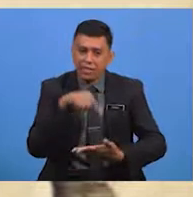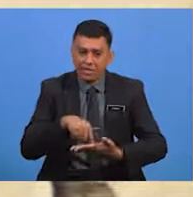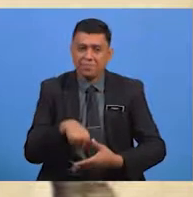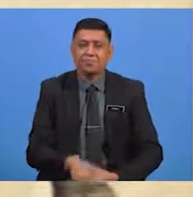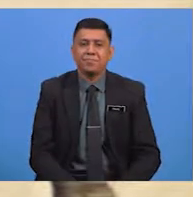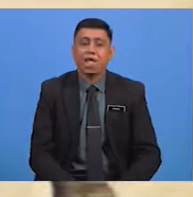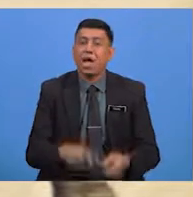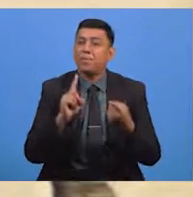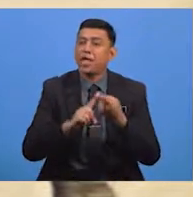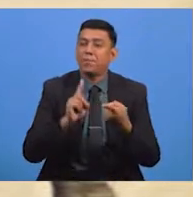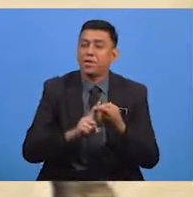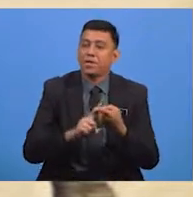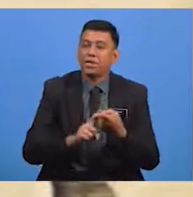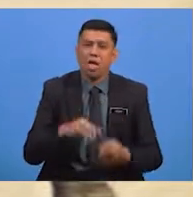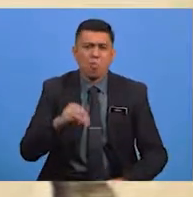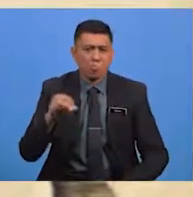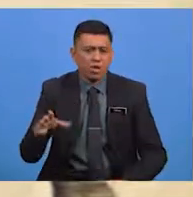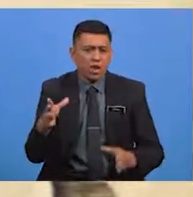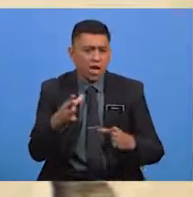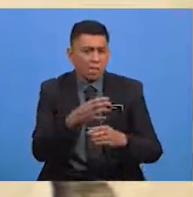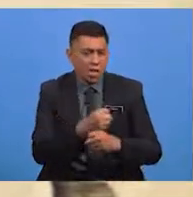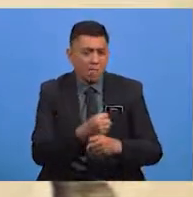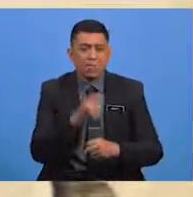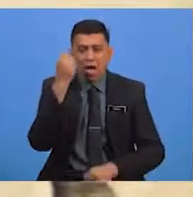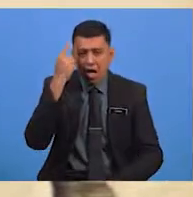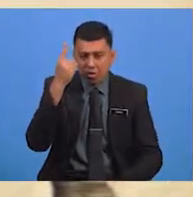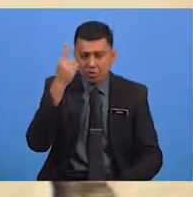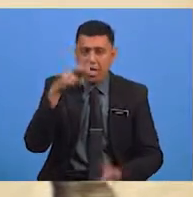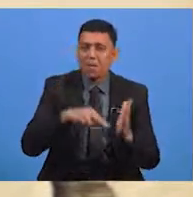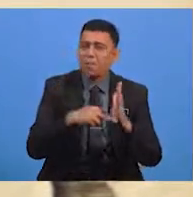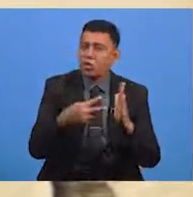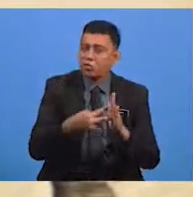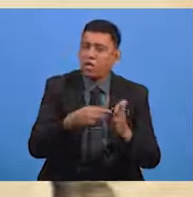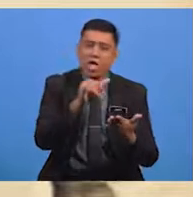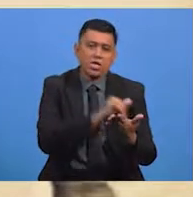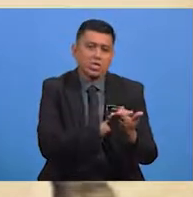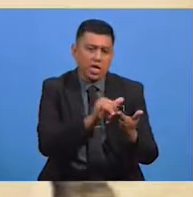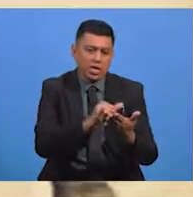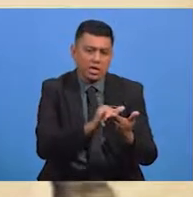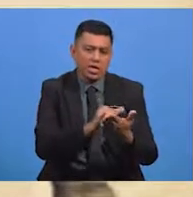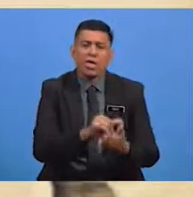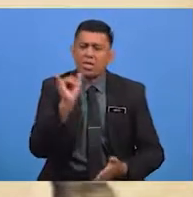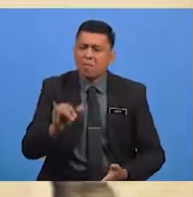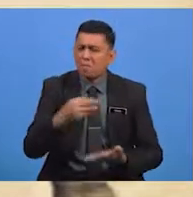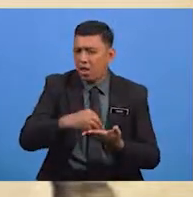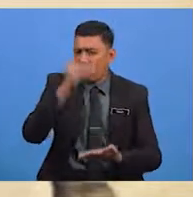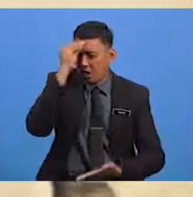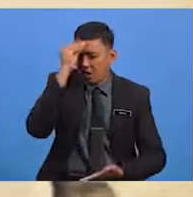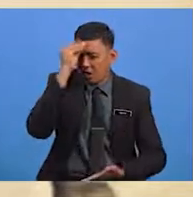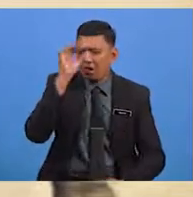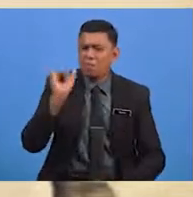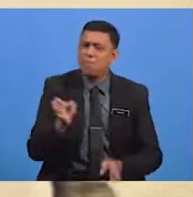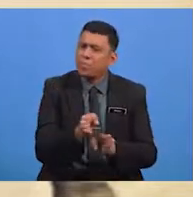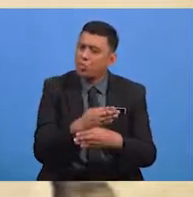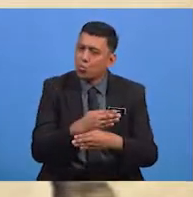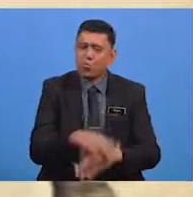Pertama, murid dapat memahami maksud syair yang dipelajari dan bentuknya.